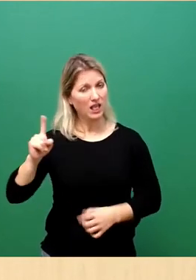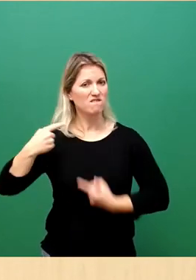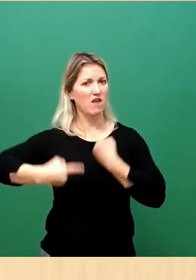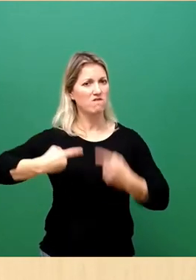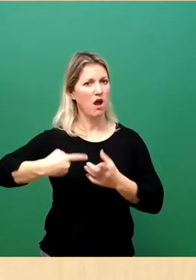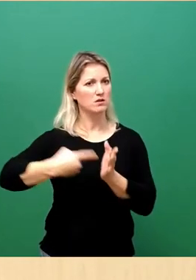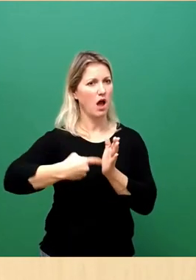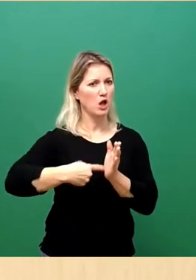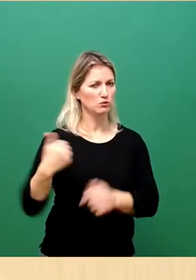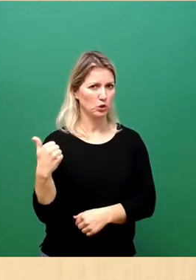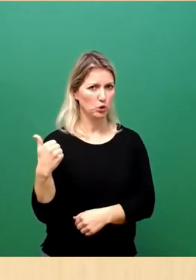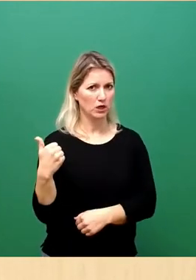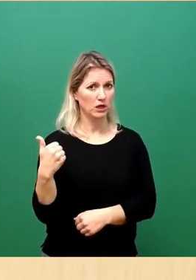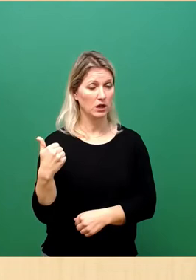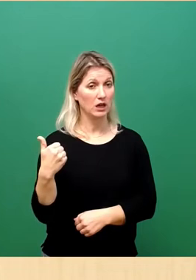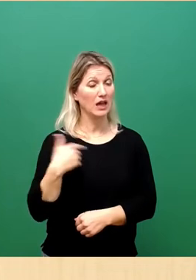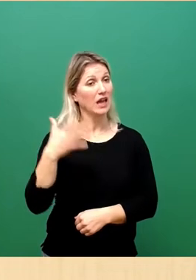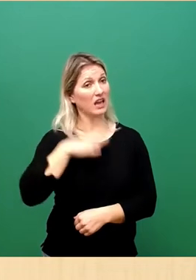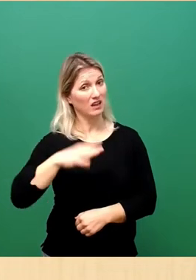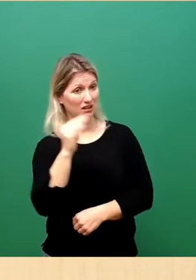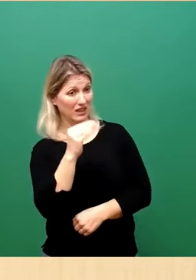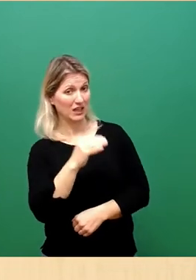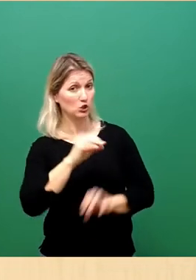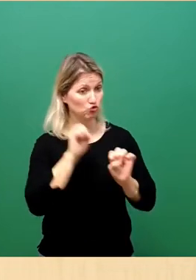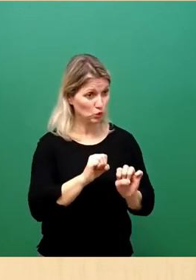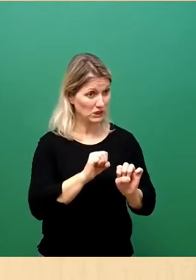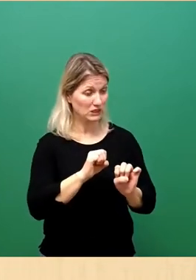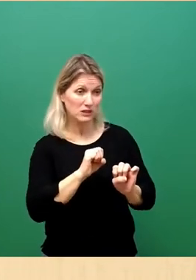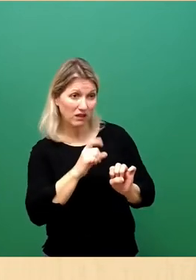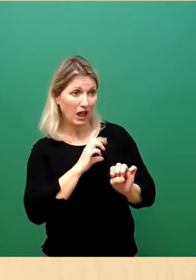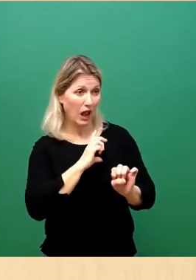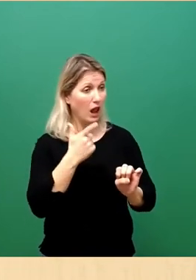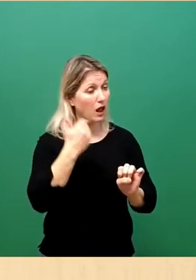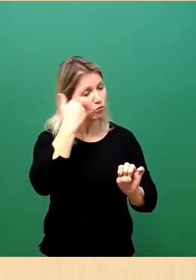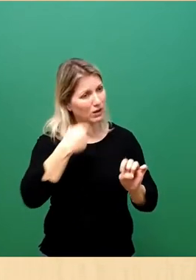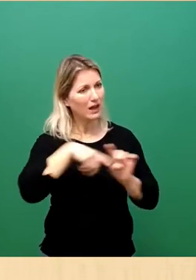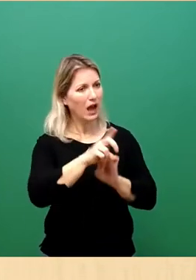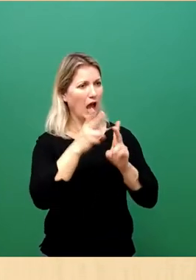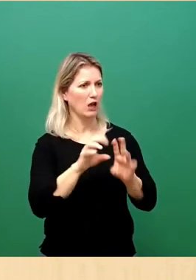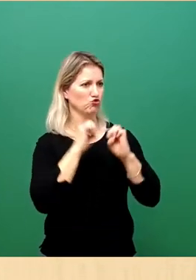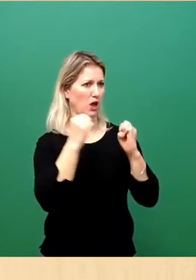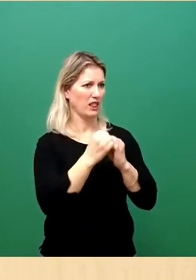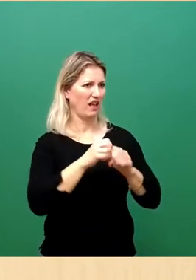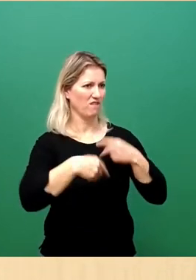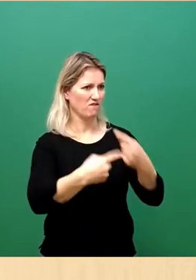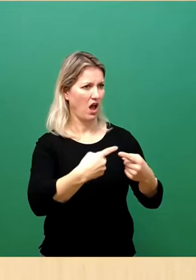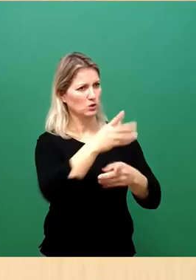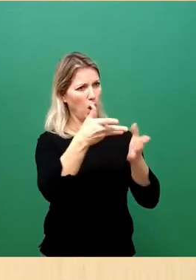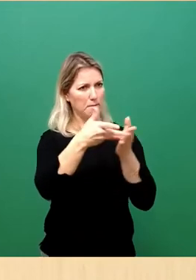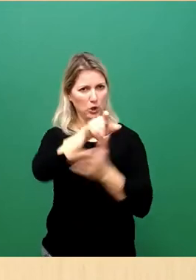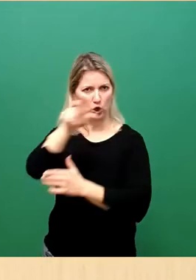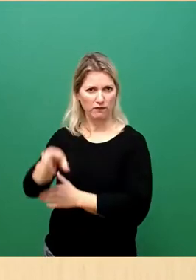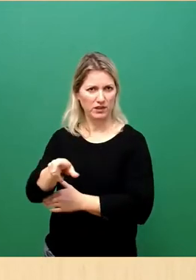Schutzgesuch in einem rechtsstaatlichen Verfahren geprüft wird. Das hat der EuGH in dem Ihnen sicher bekannten